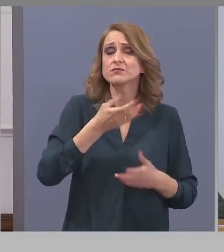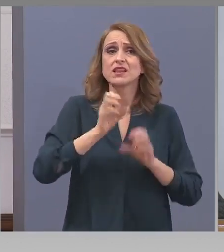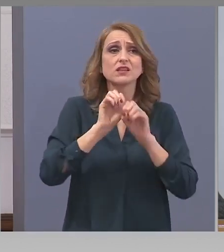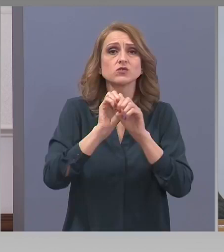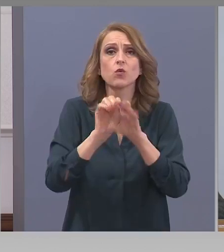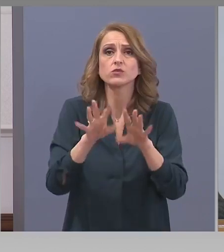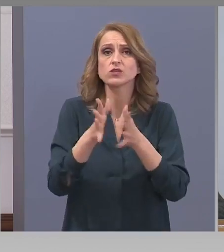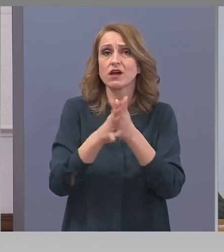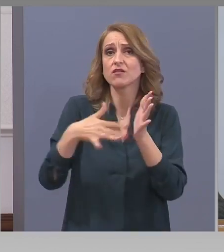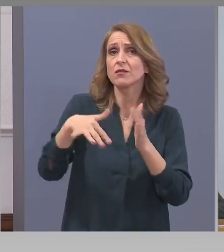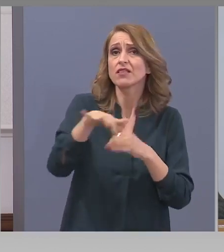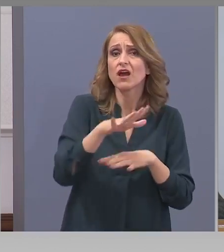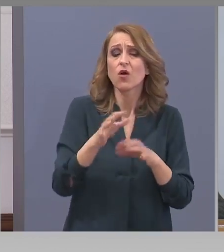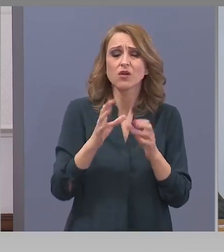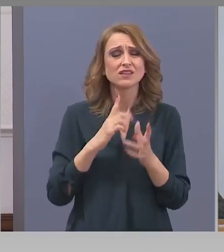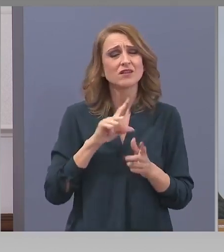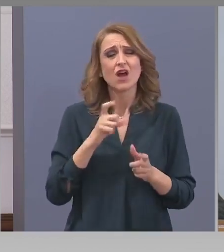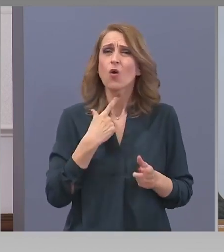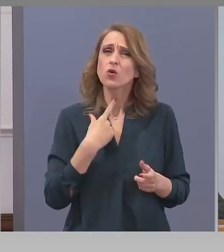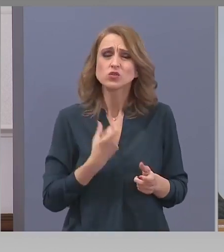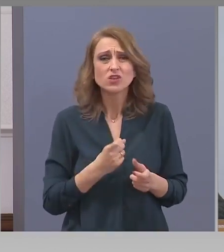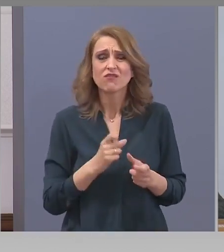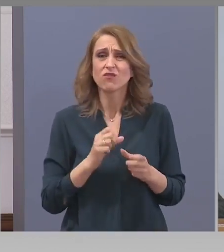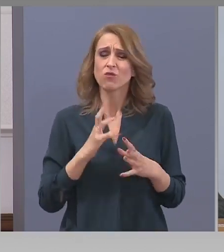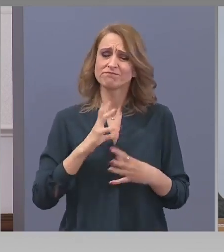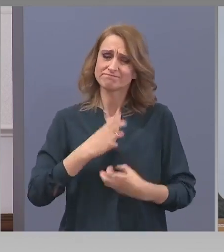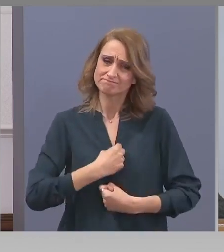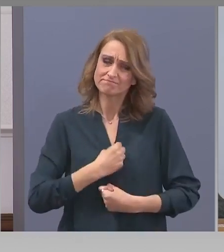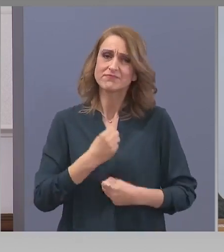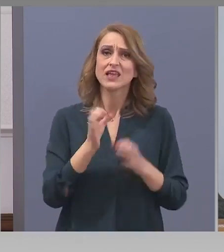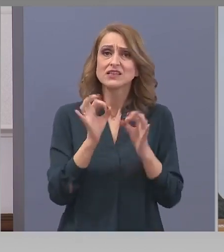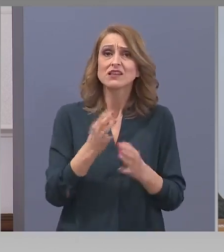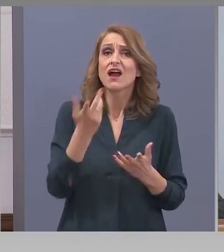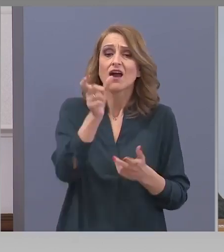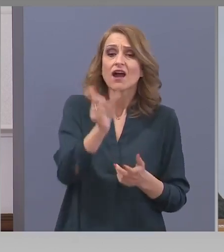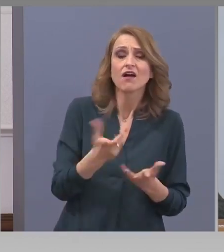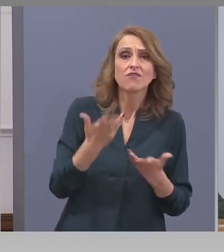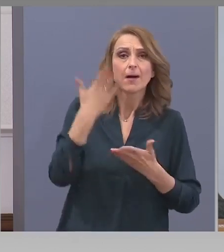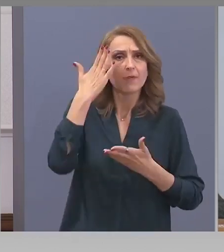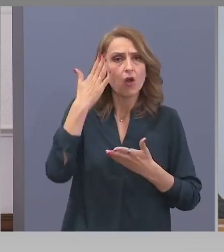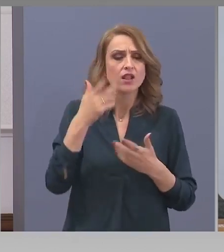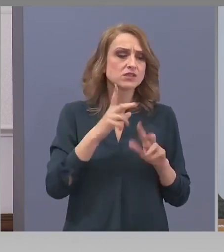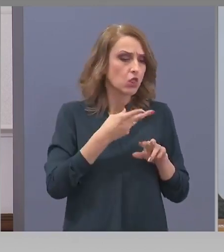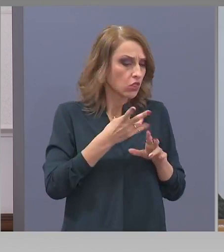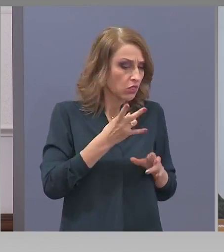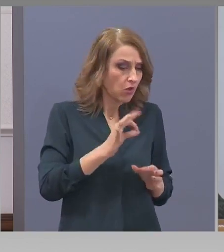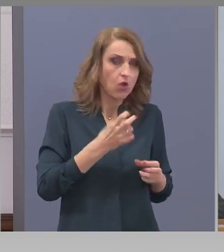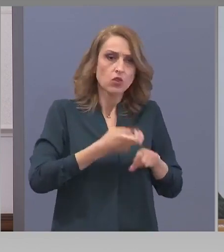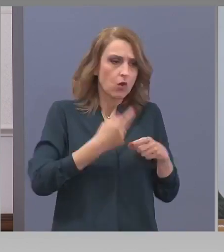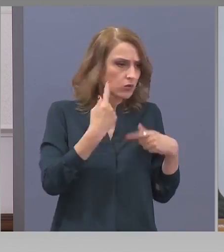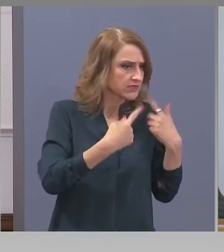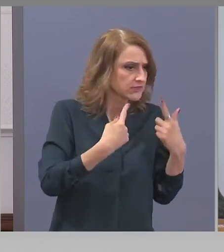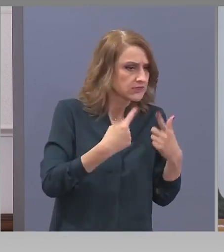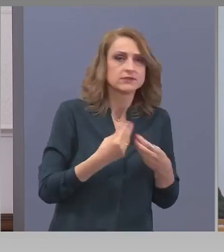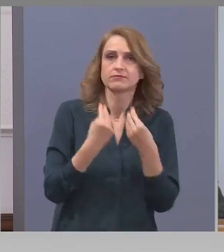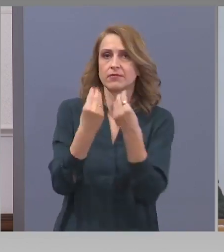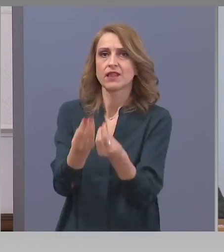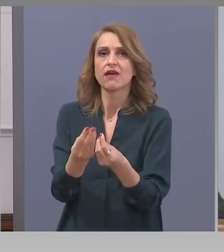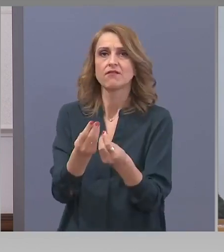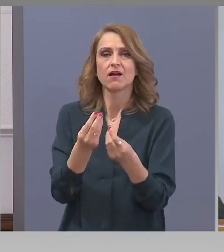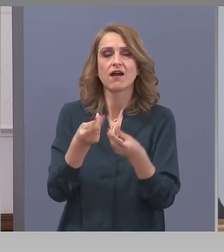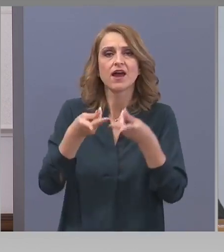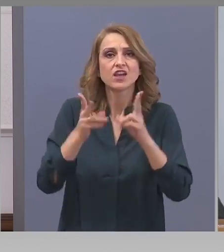често превръщаме в сладки победи. Да предлагаме решения, които не вредят, а помагат.